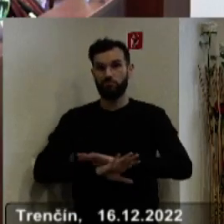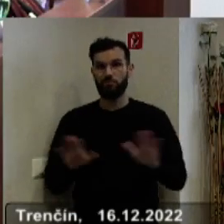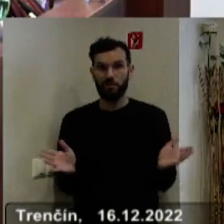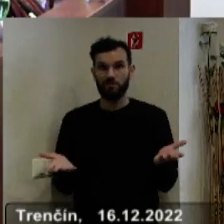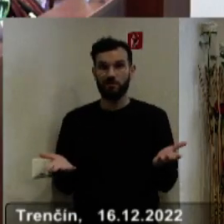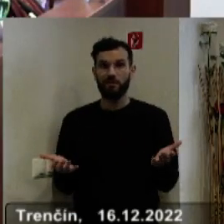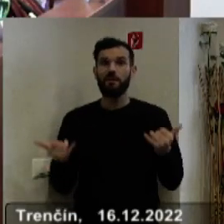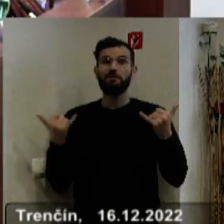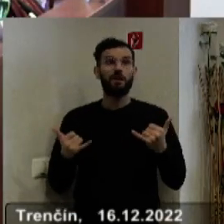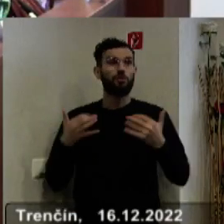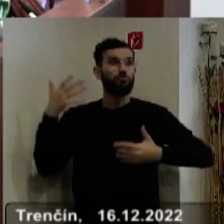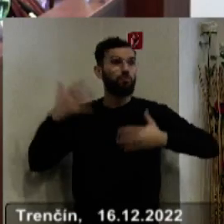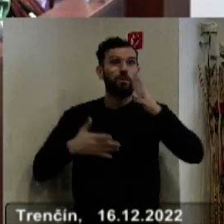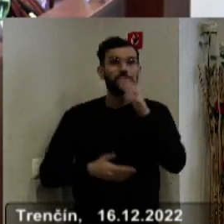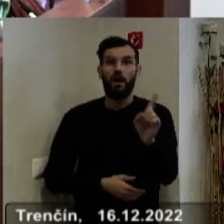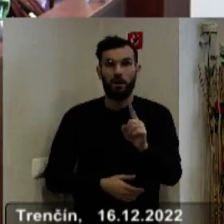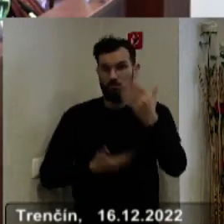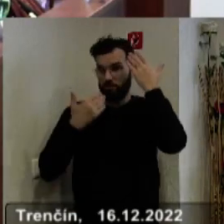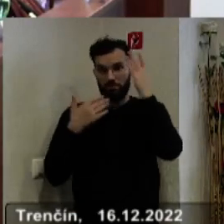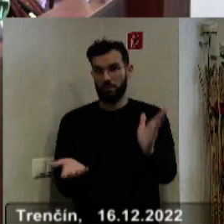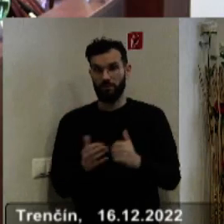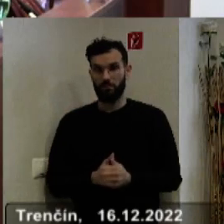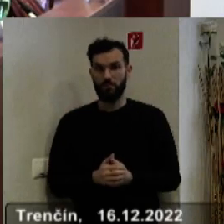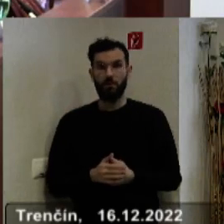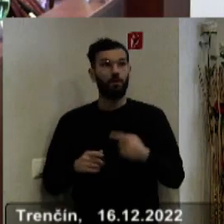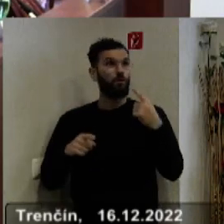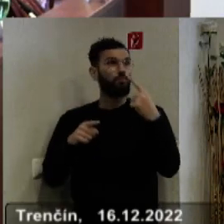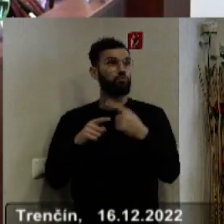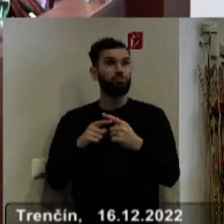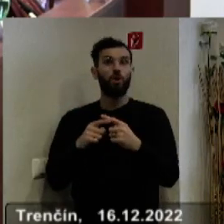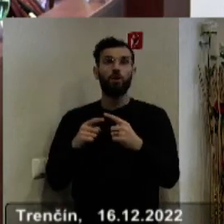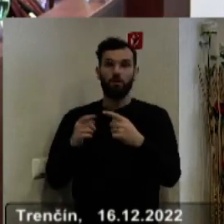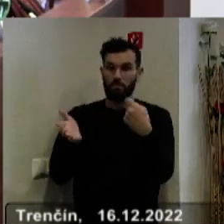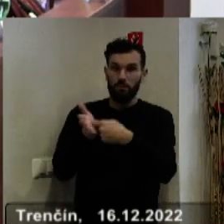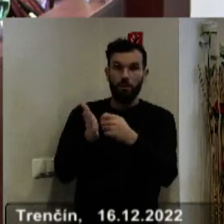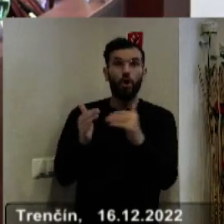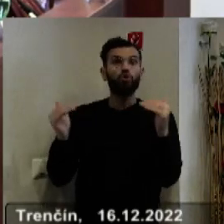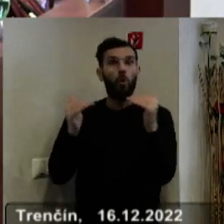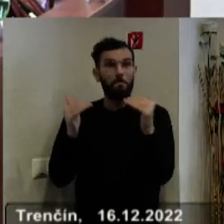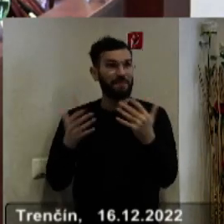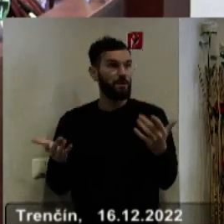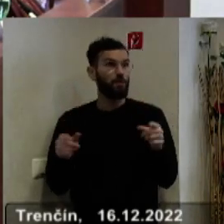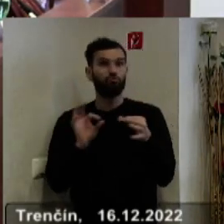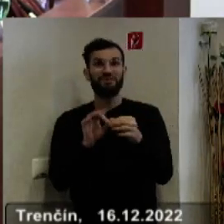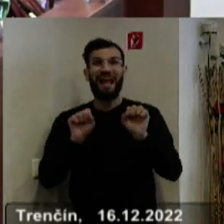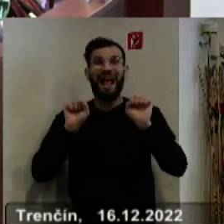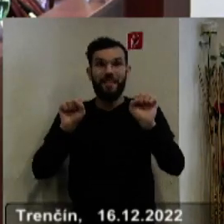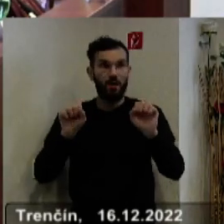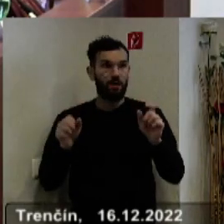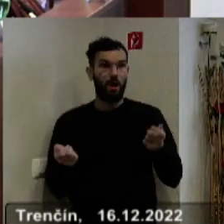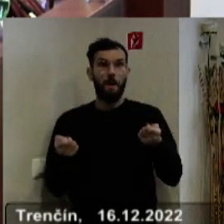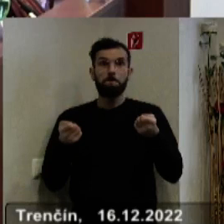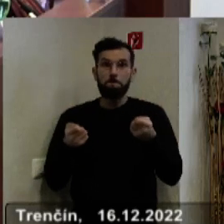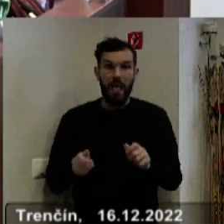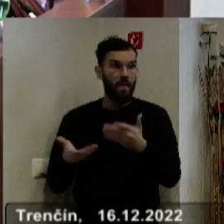osud rozpočtu a nikto nevie, aká bude kompenzácia spotových cien elektrickej energie a plynu.